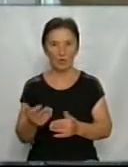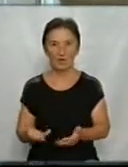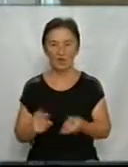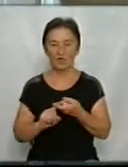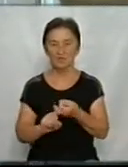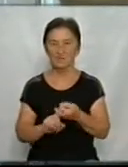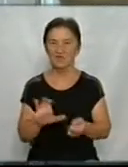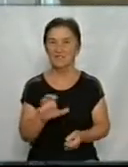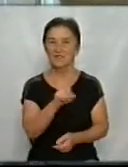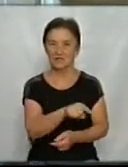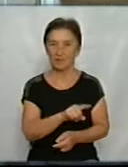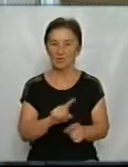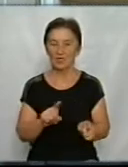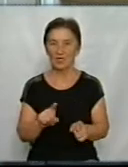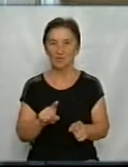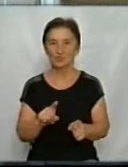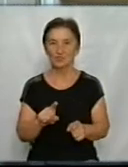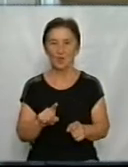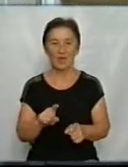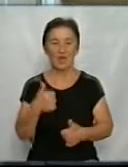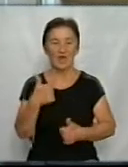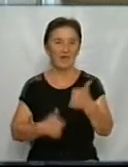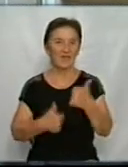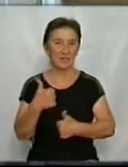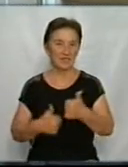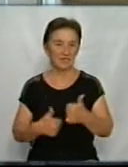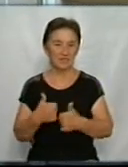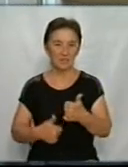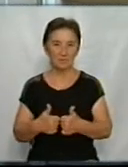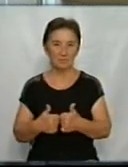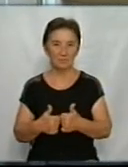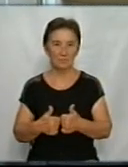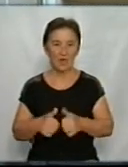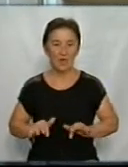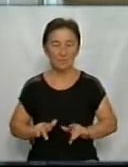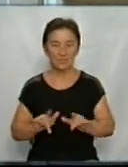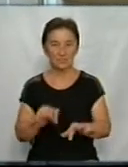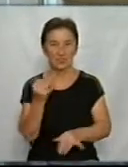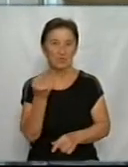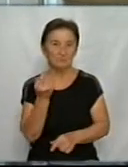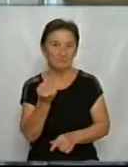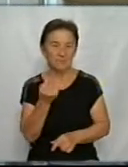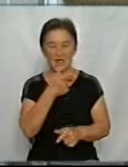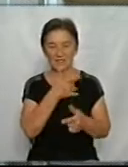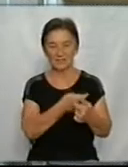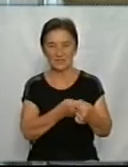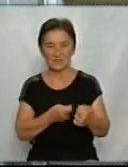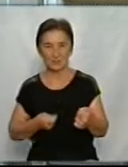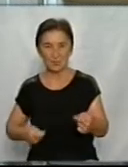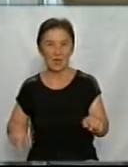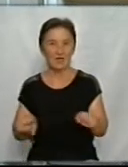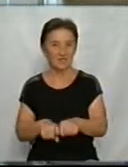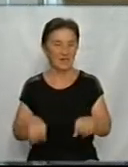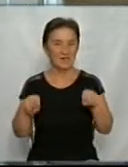з тим, що тендерні процедури по закупівлі пакуночків малюка, вони трішки затягнулися, було прийнято рішення